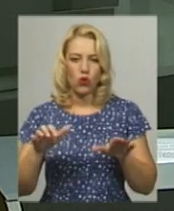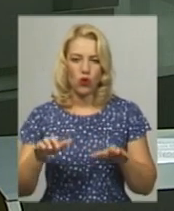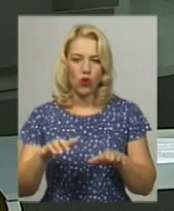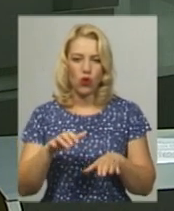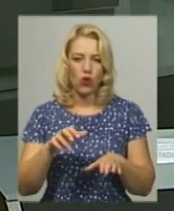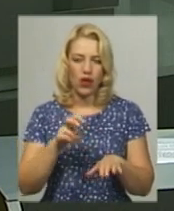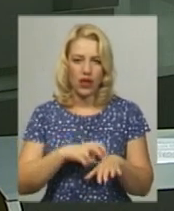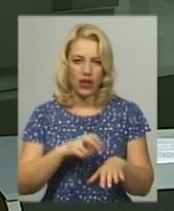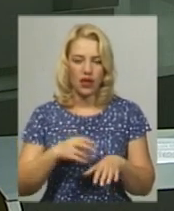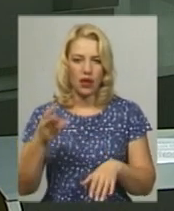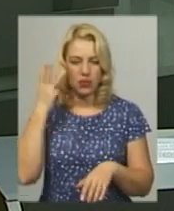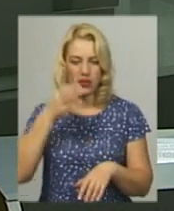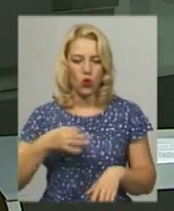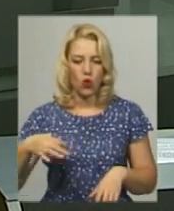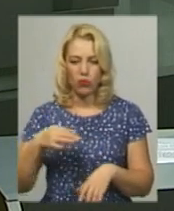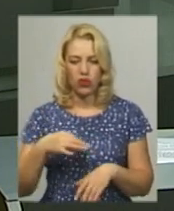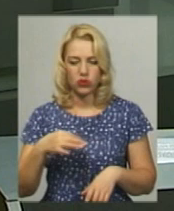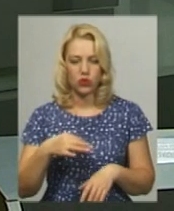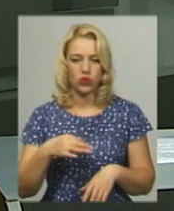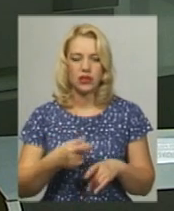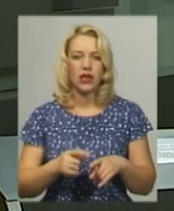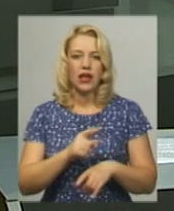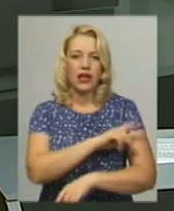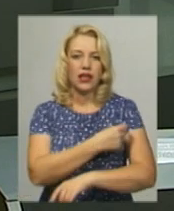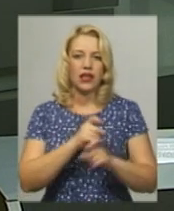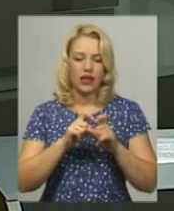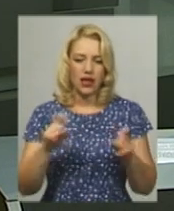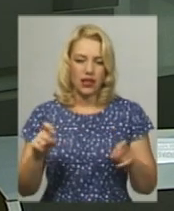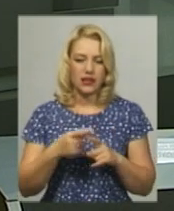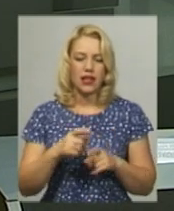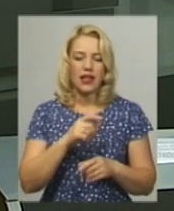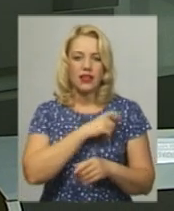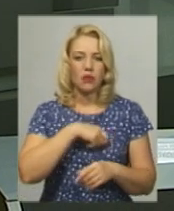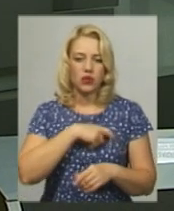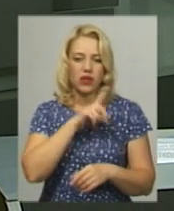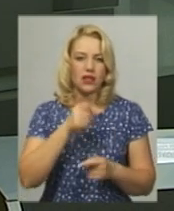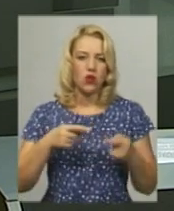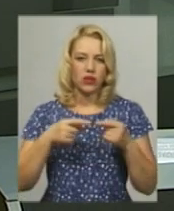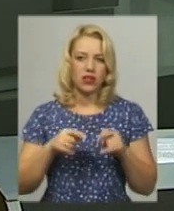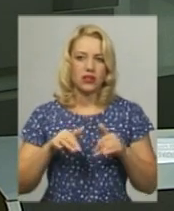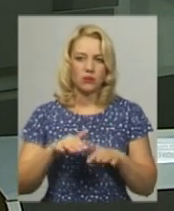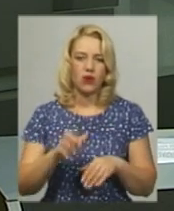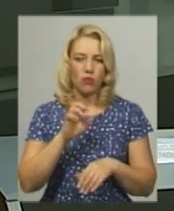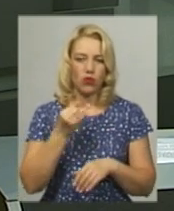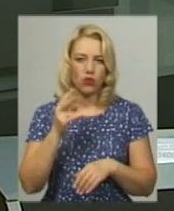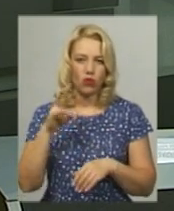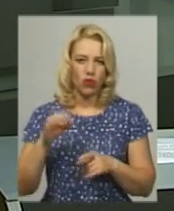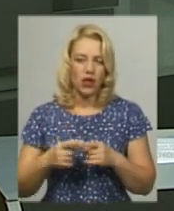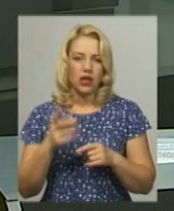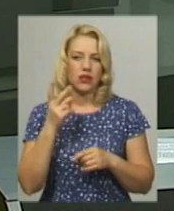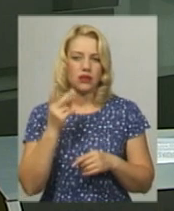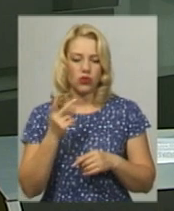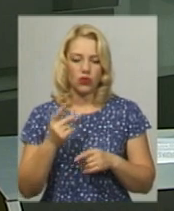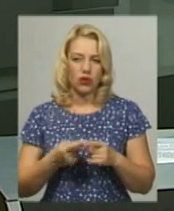лікарні, депутат від партії «За конкретні справи» у Хмельницькій міській раді Іван Франко. На цьому ж окрузі від партії